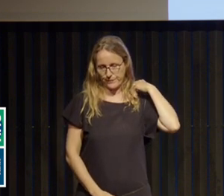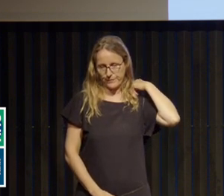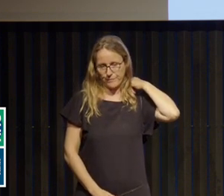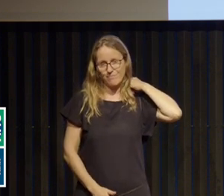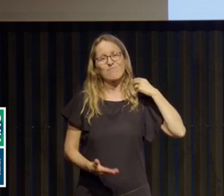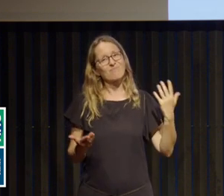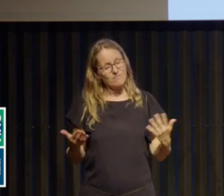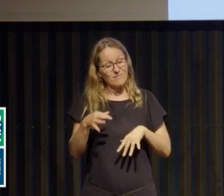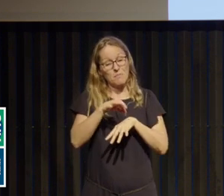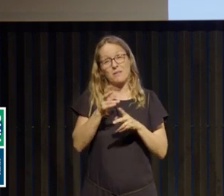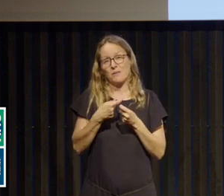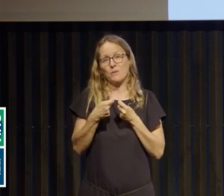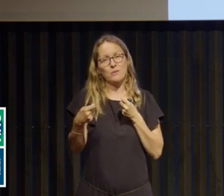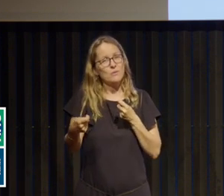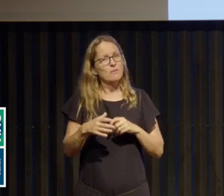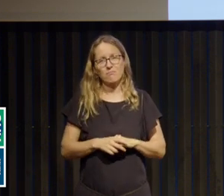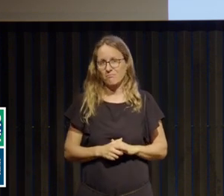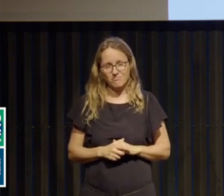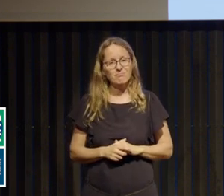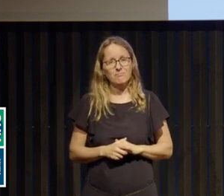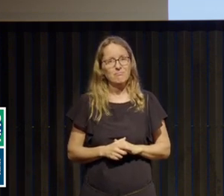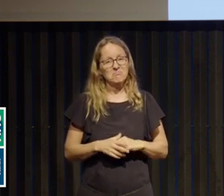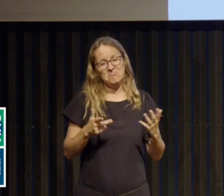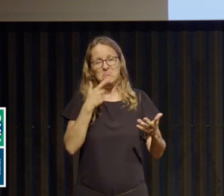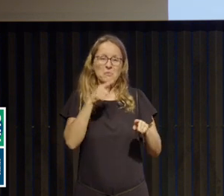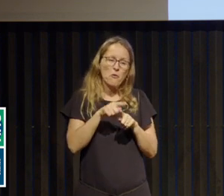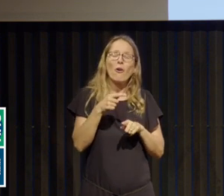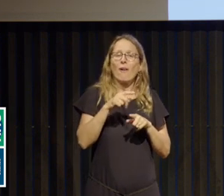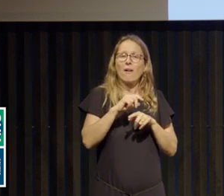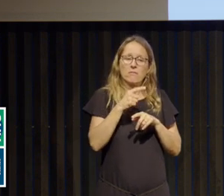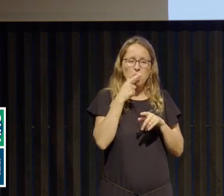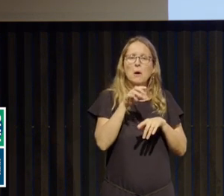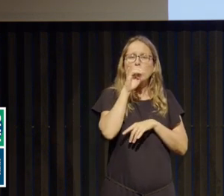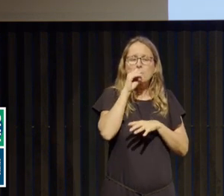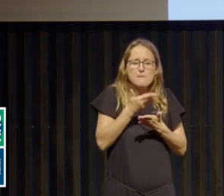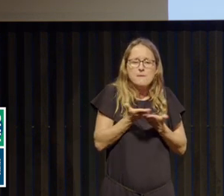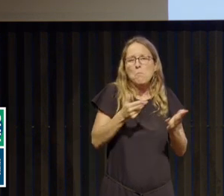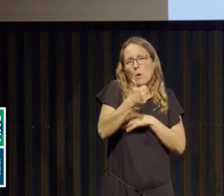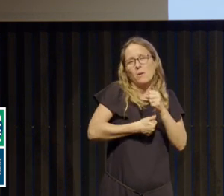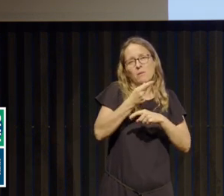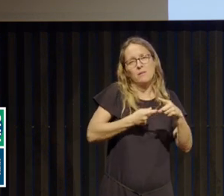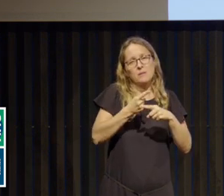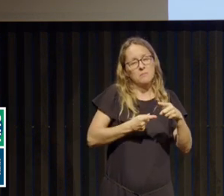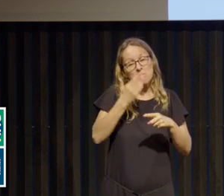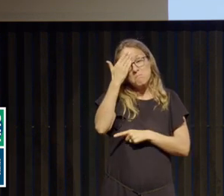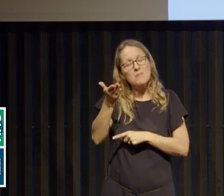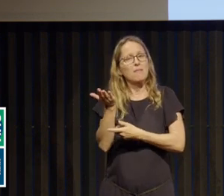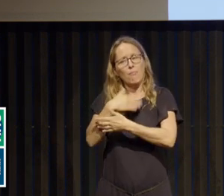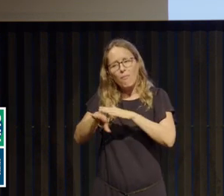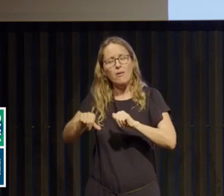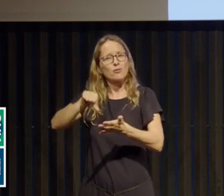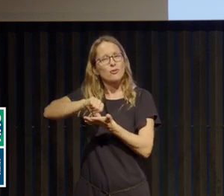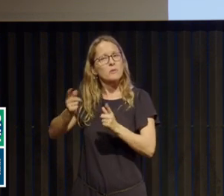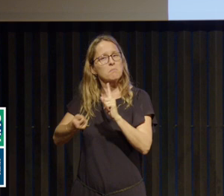Ce sont des maladies longues. Dans la durée de'anorexie, on va dire un an et demi dans les formes simples, mais à partir du moment où elles sont prises en charge dans des centres spécialisés,